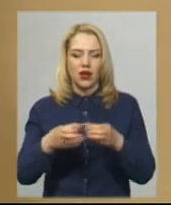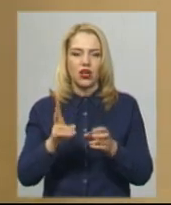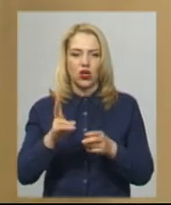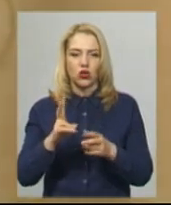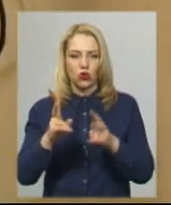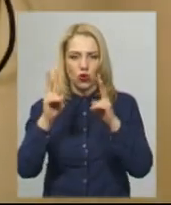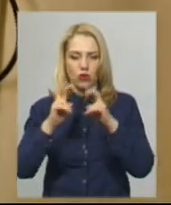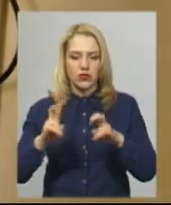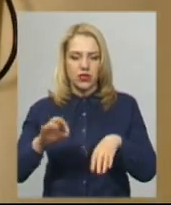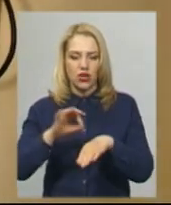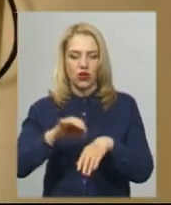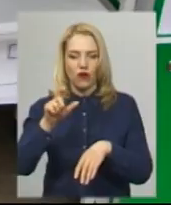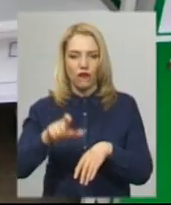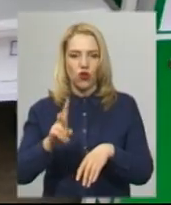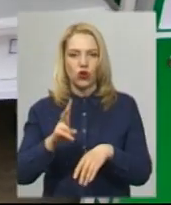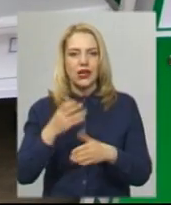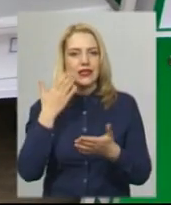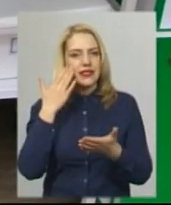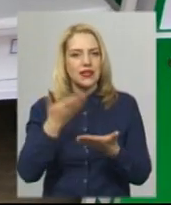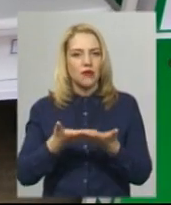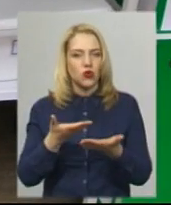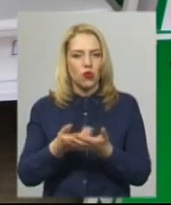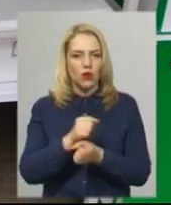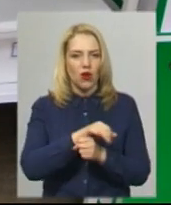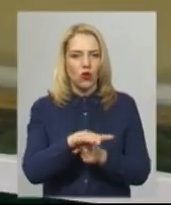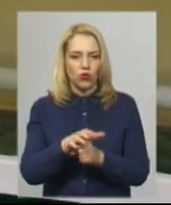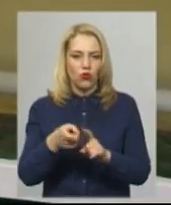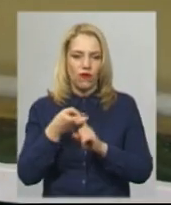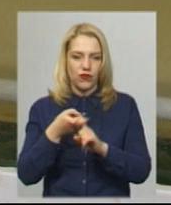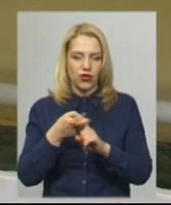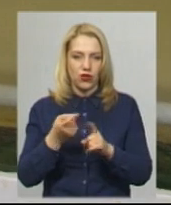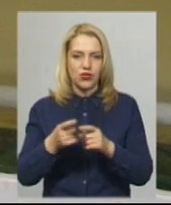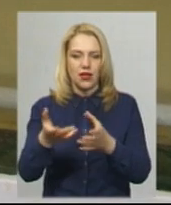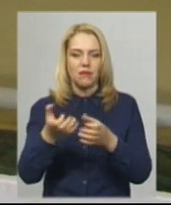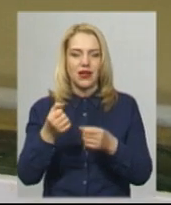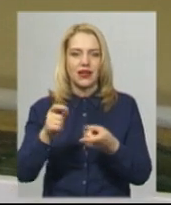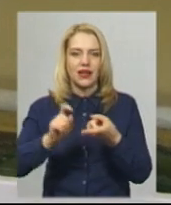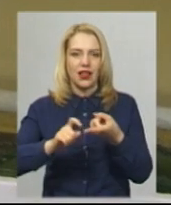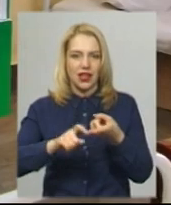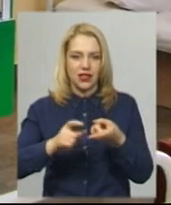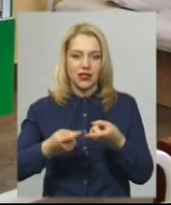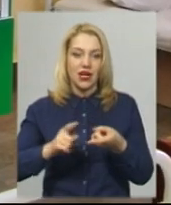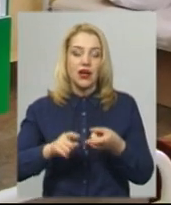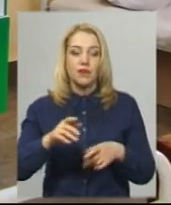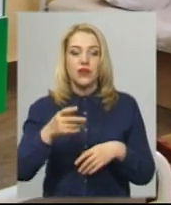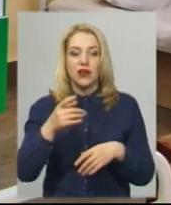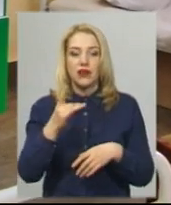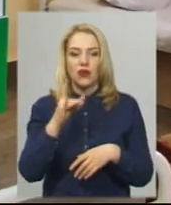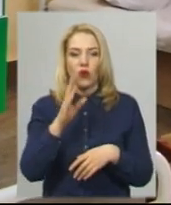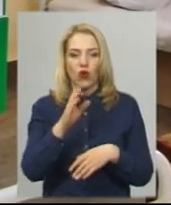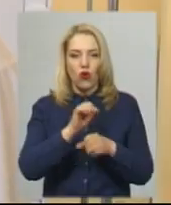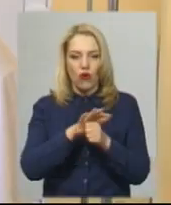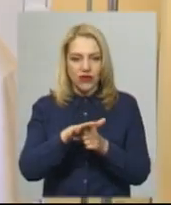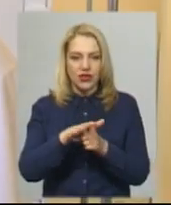коронавірусу та відбирає біологічні матеріали для дослідження. Вікторія Лукашенко розповідав, що в Ярмолинецькому районі підозр на ковід-19